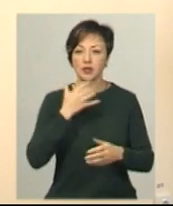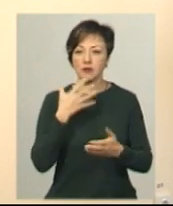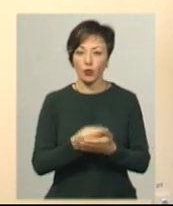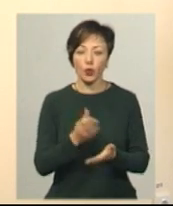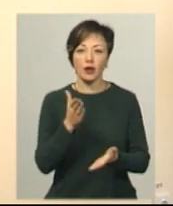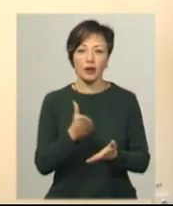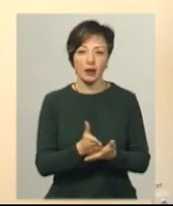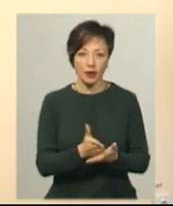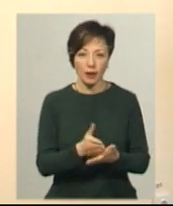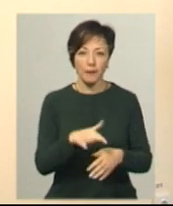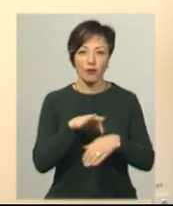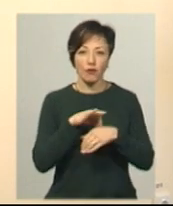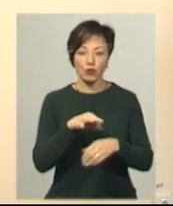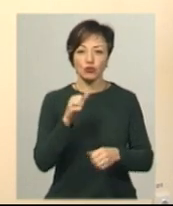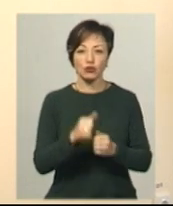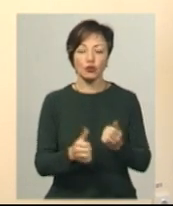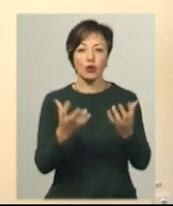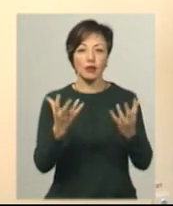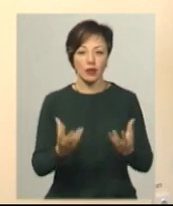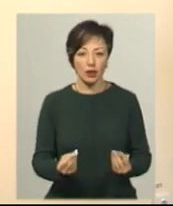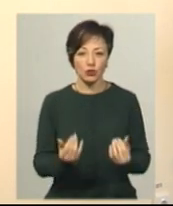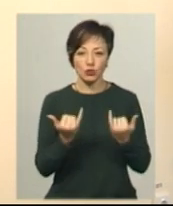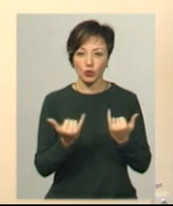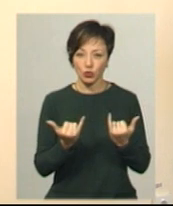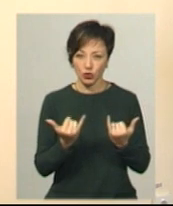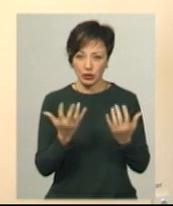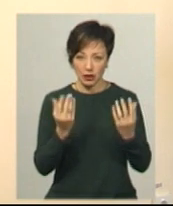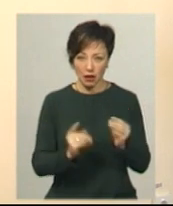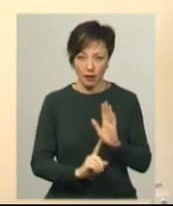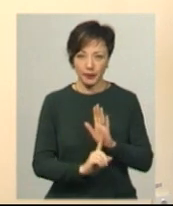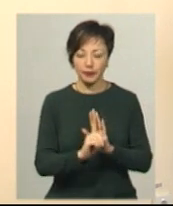проводяться щоденно, вже з сьогоднішнього дня.